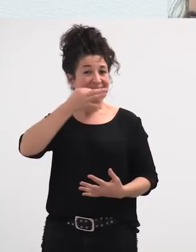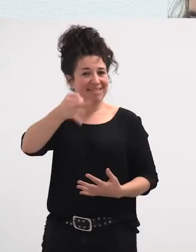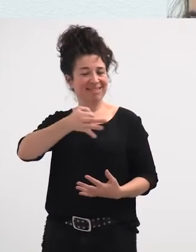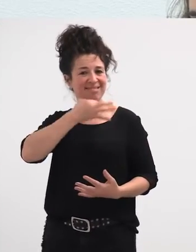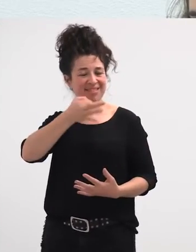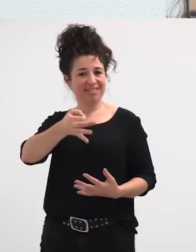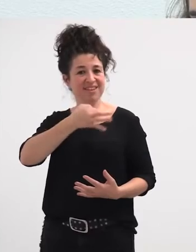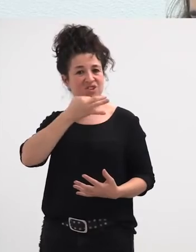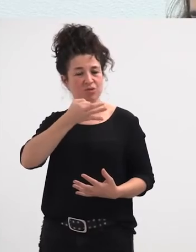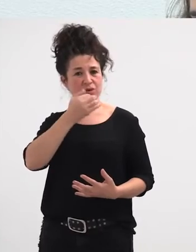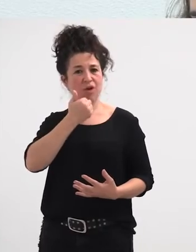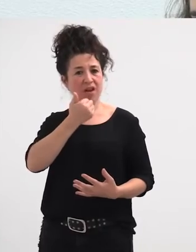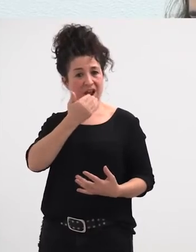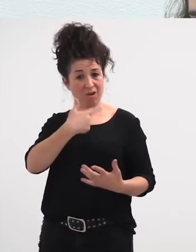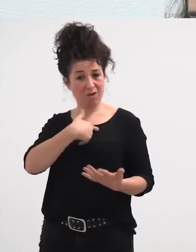gatazkaren,